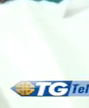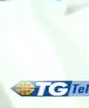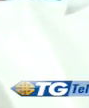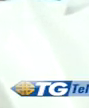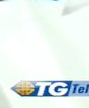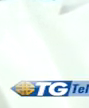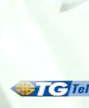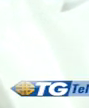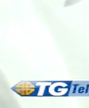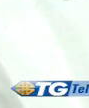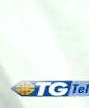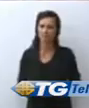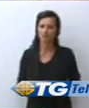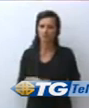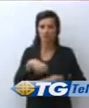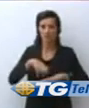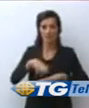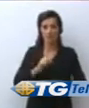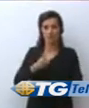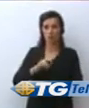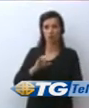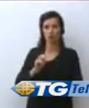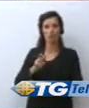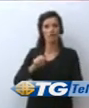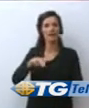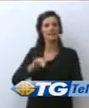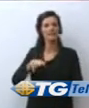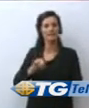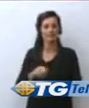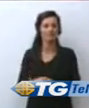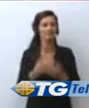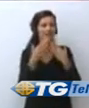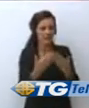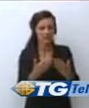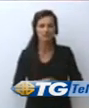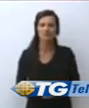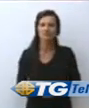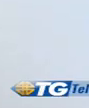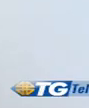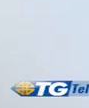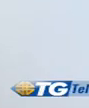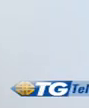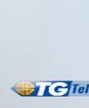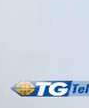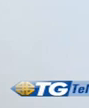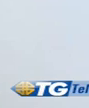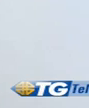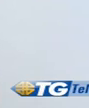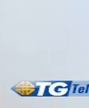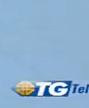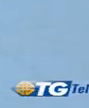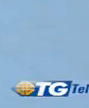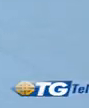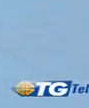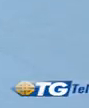Draghi è chiaro. È un premier lapidario quello che incontra la stampa dopo il Consiglio dei Ministri. Il giorno dopo il voto della Lega contro il Green Pass in Commissione Affari